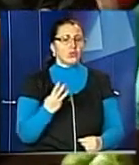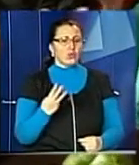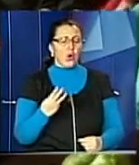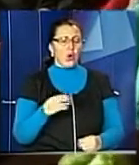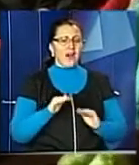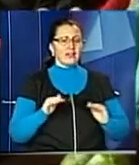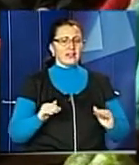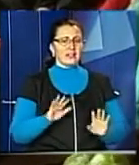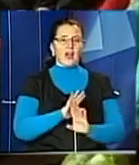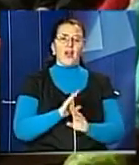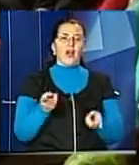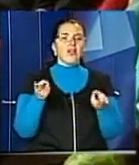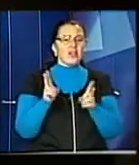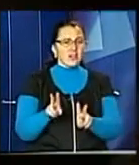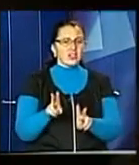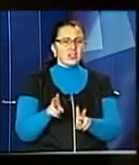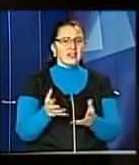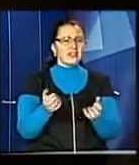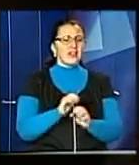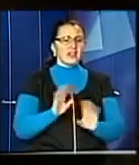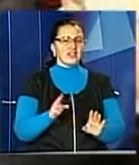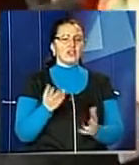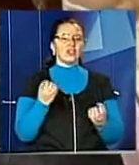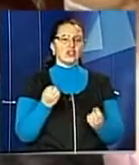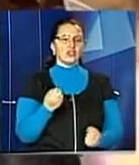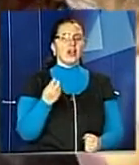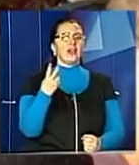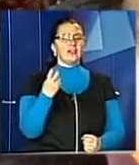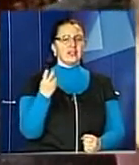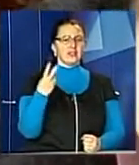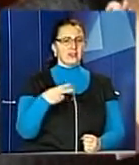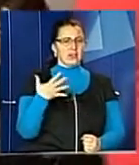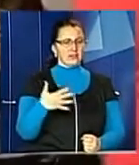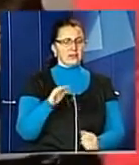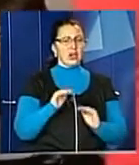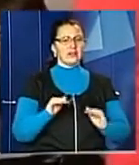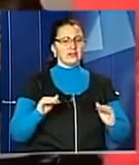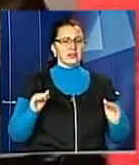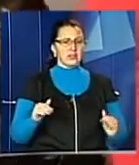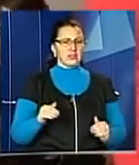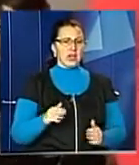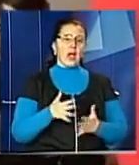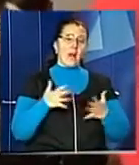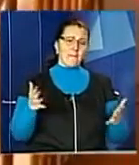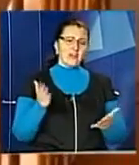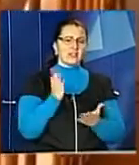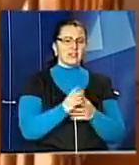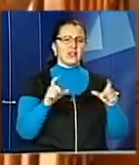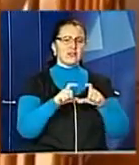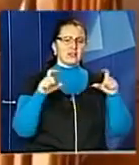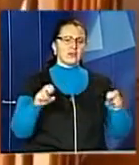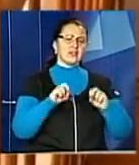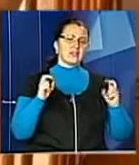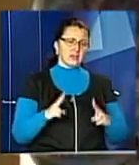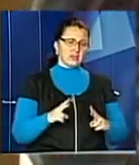Невлаштованими в області залишаються ще 225 осіб. Більшість з них перебувають у спеціалізованих закладах.